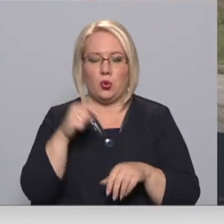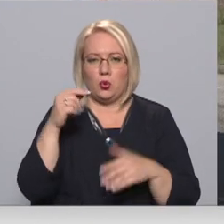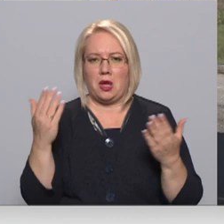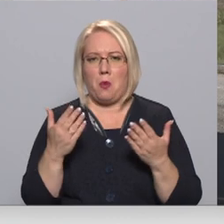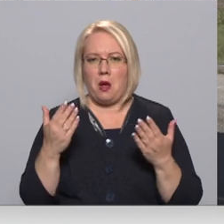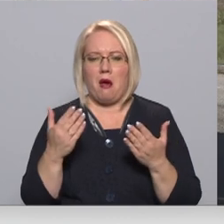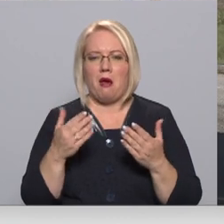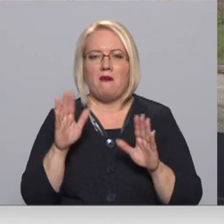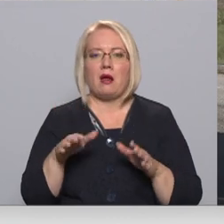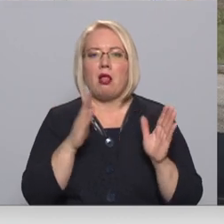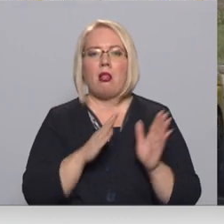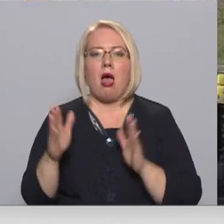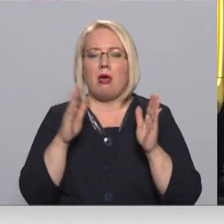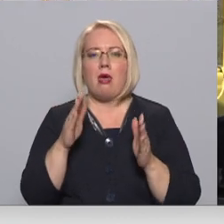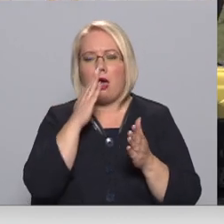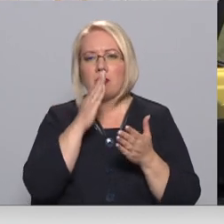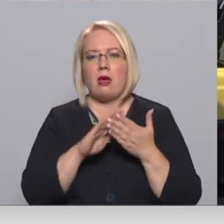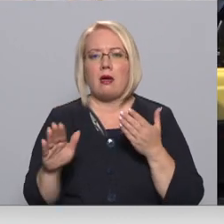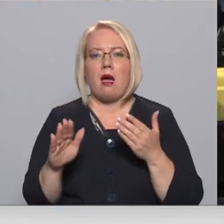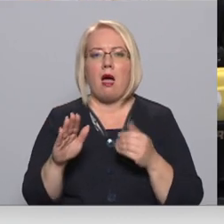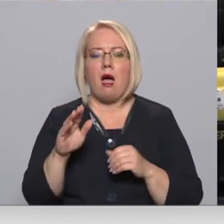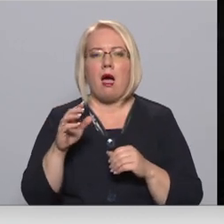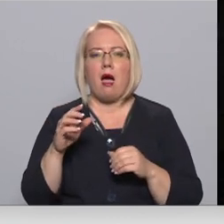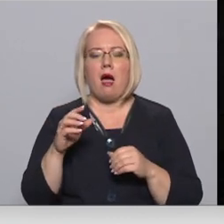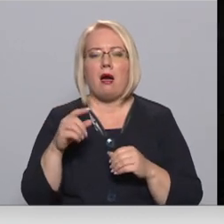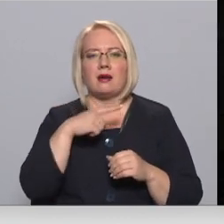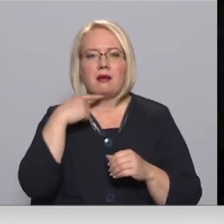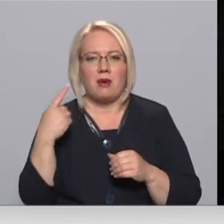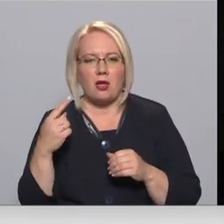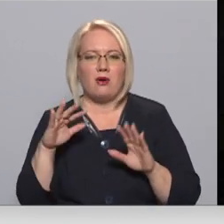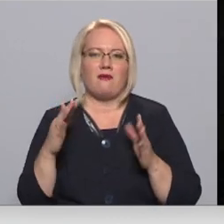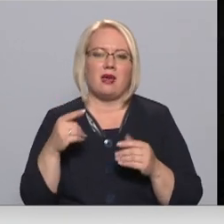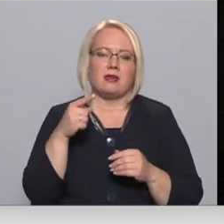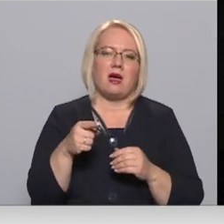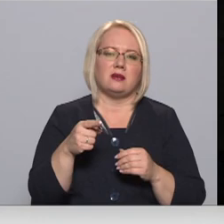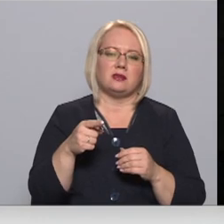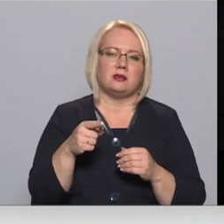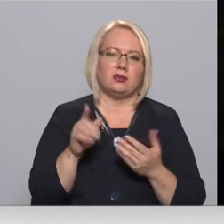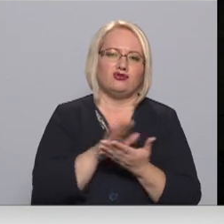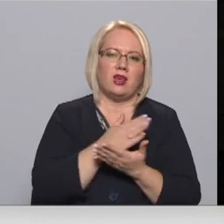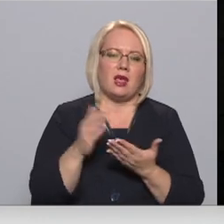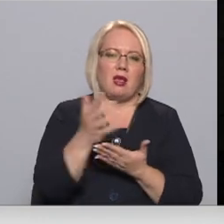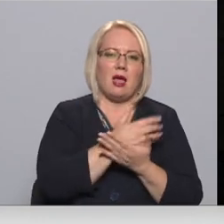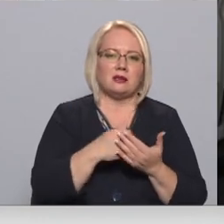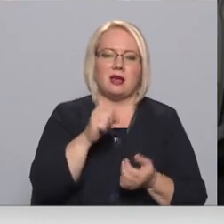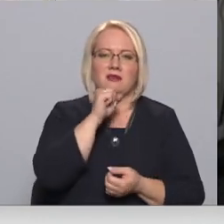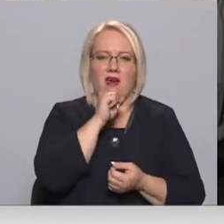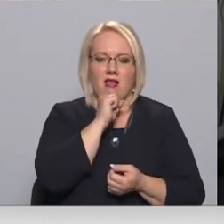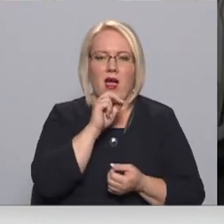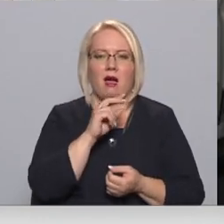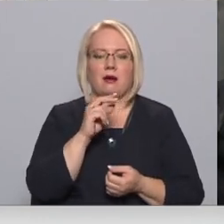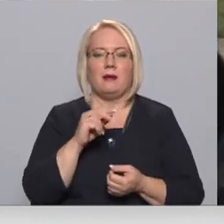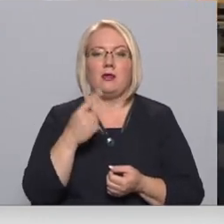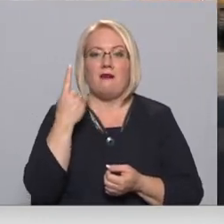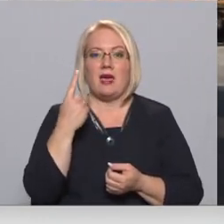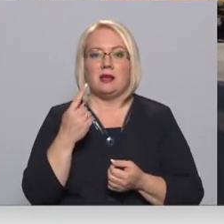viņi tā kā vēl bišķi lēnāk nekā varbūt prasītos, vai teiksim, tās šķirnas ir lasās nedaudz vēlāk nekā vajadzētu. Viens